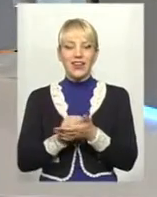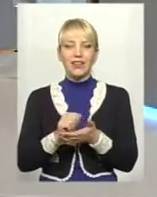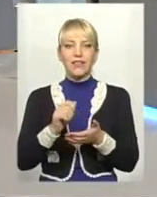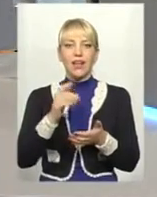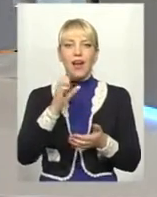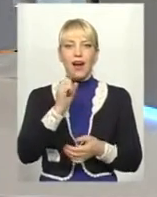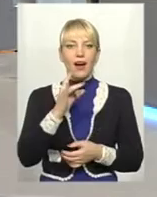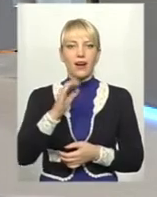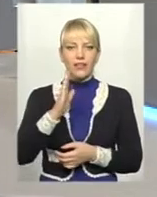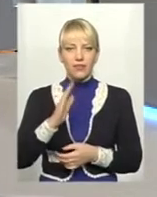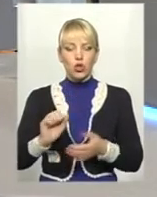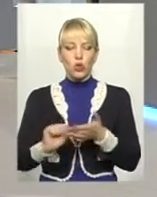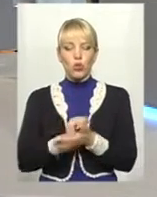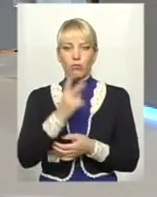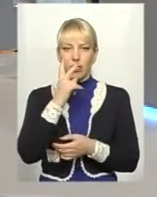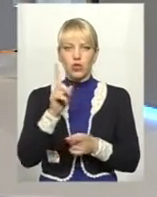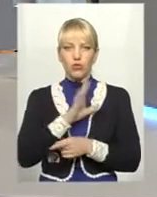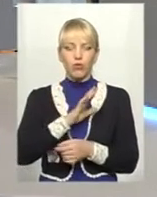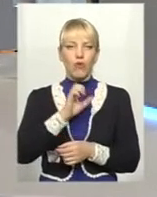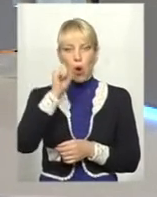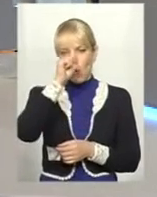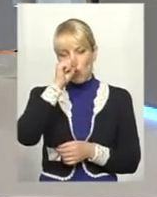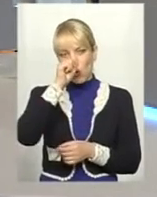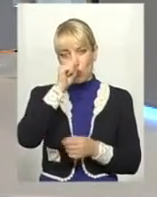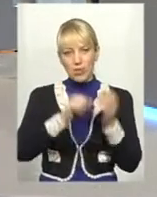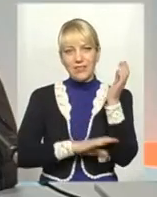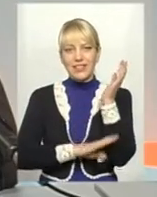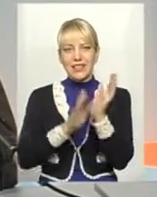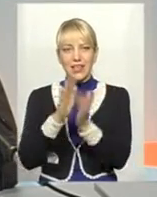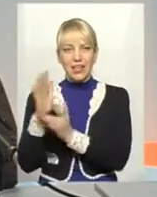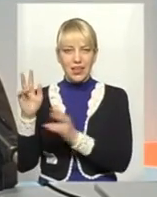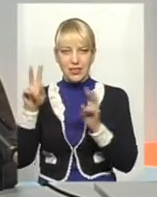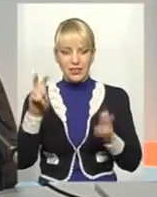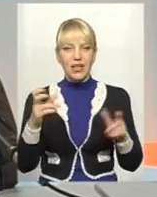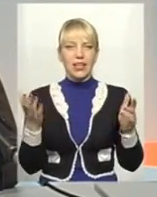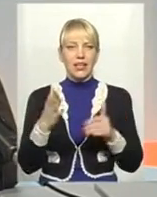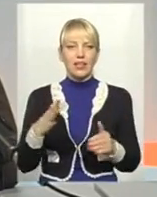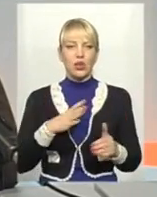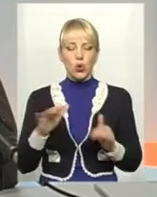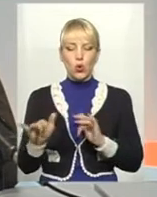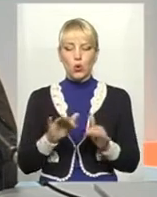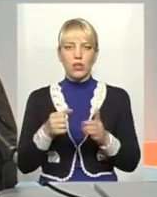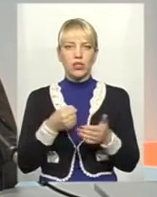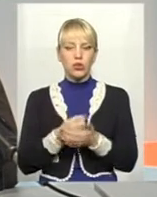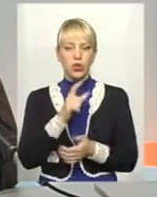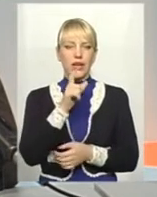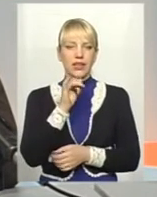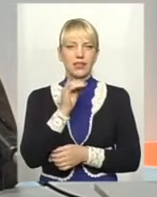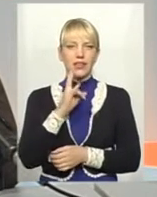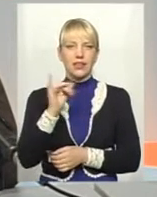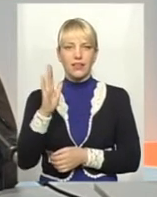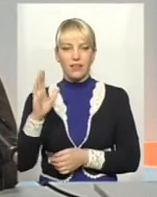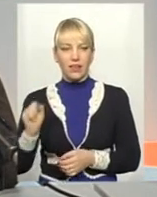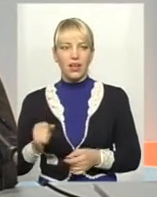був Морозівський ліс, через який повстанці рухалися і до Зінькова, і один